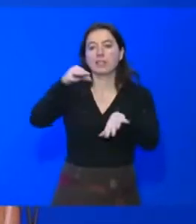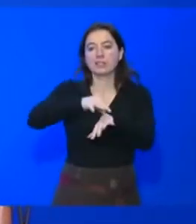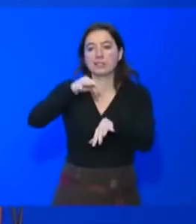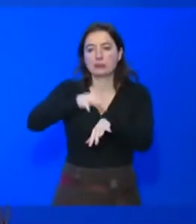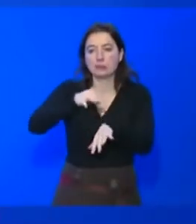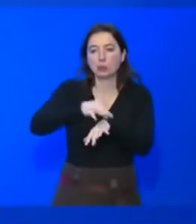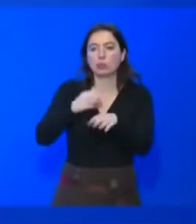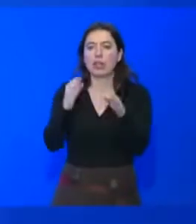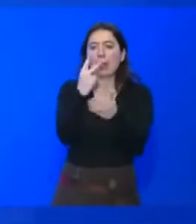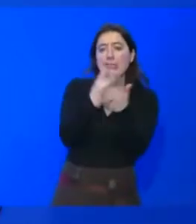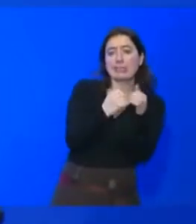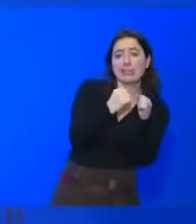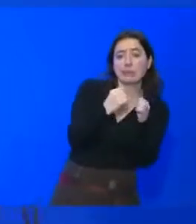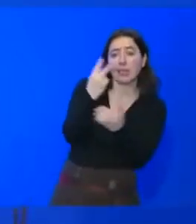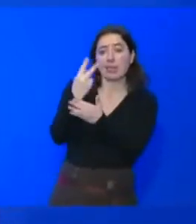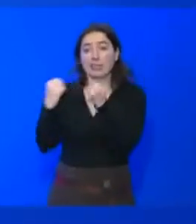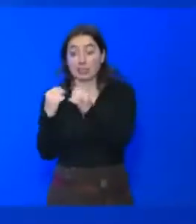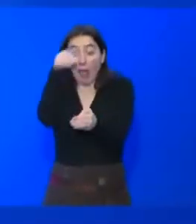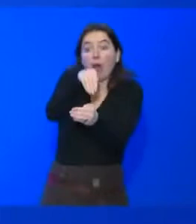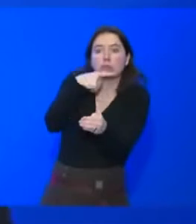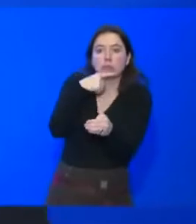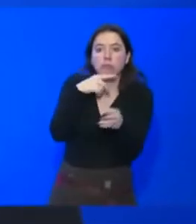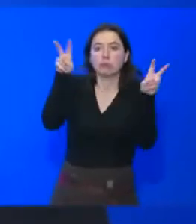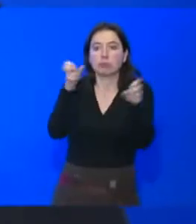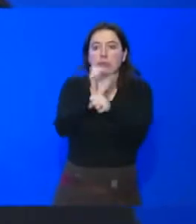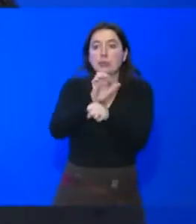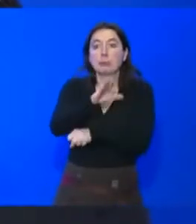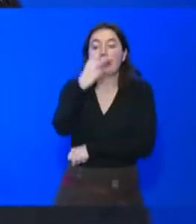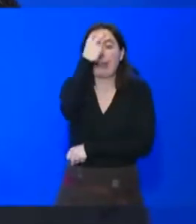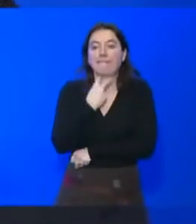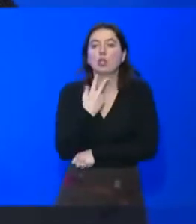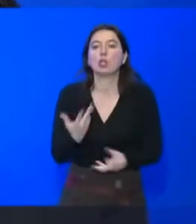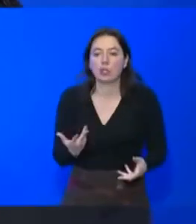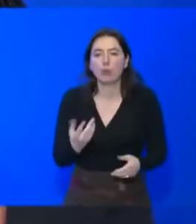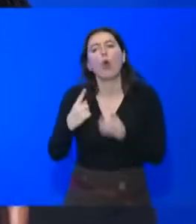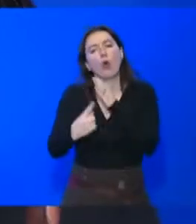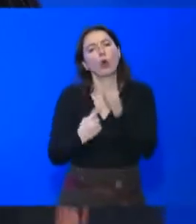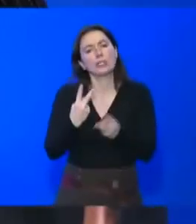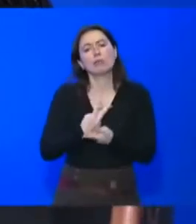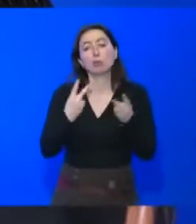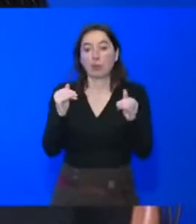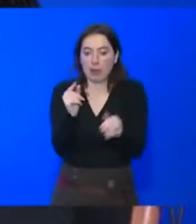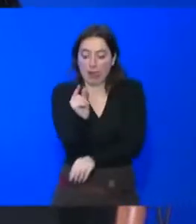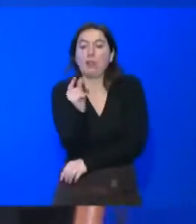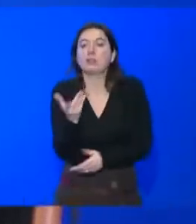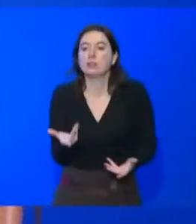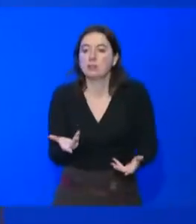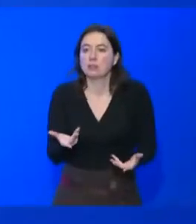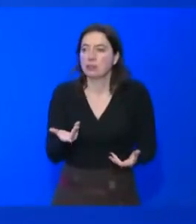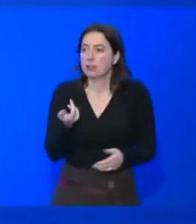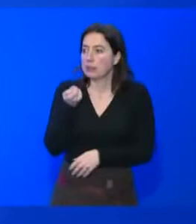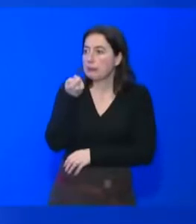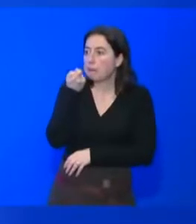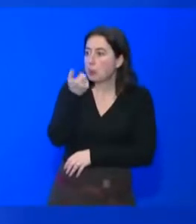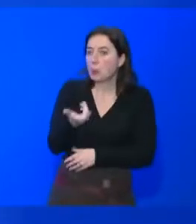entre les dessins animés, même s'il y a des rediffusions. Et puis, bon, à part ça,